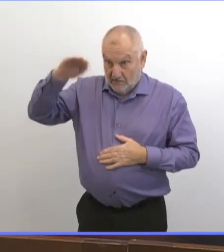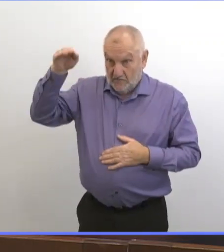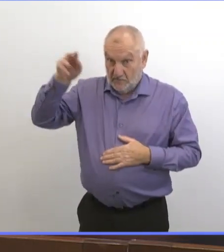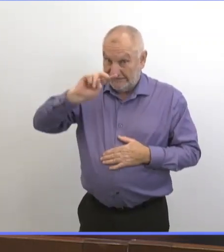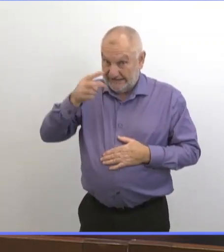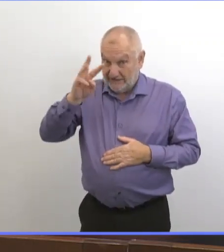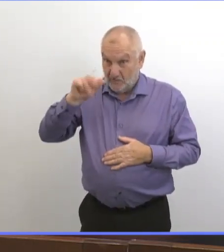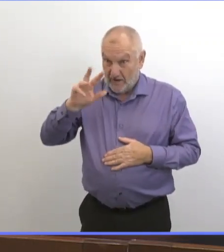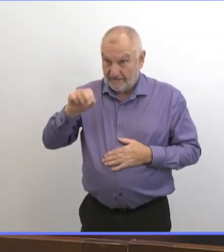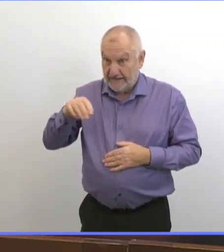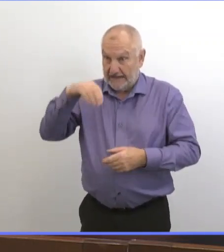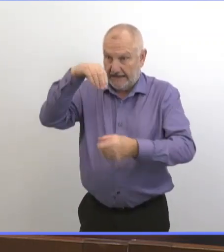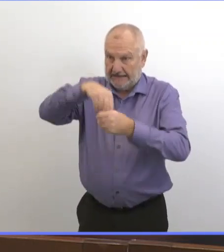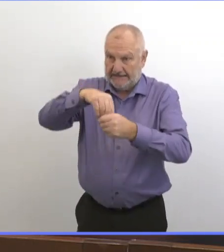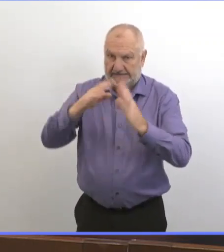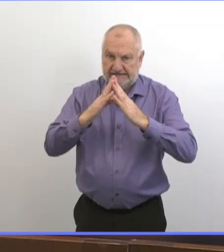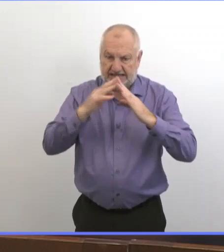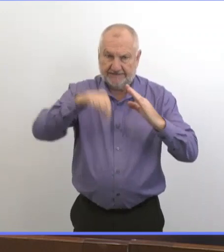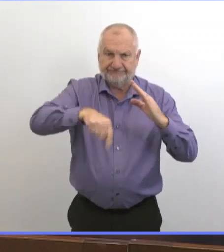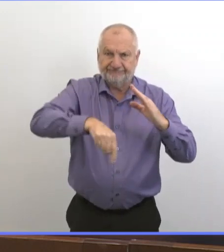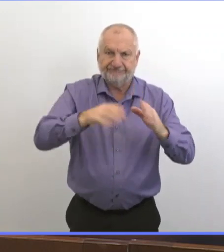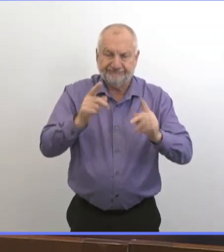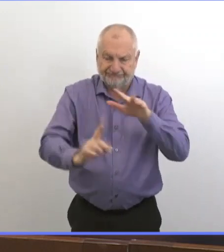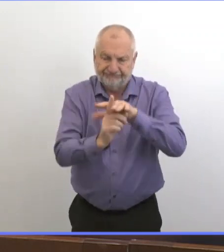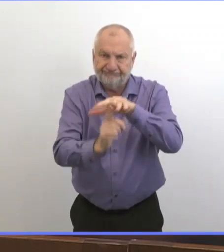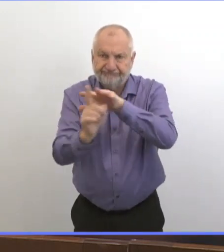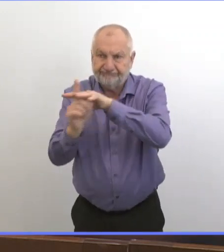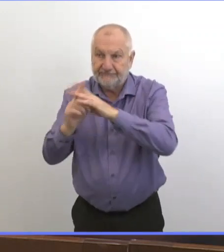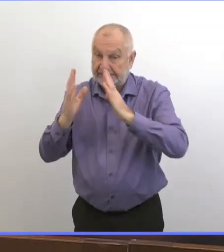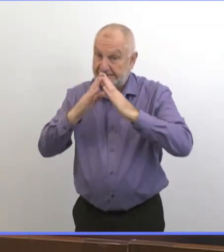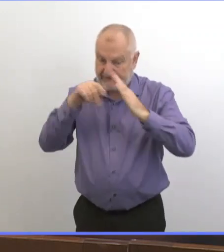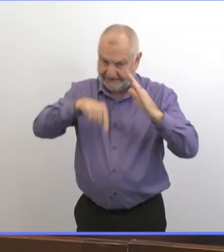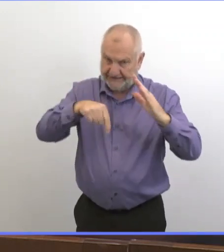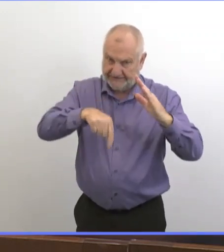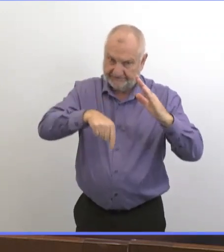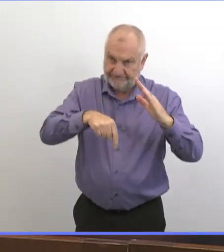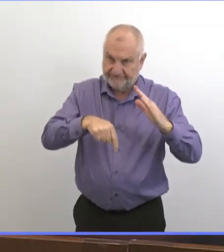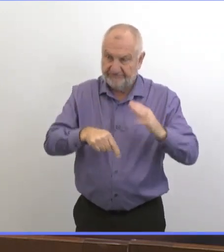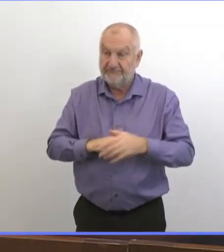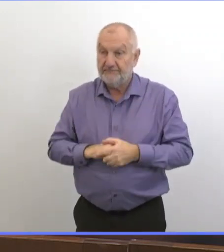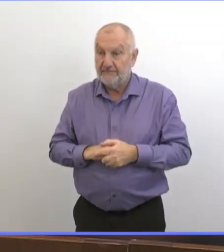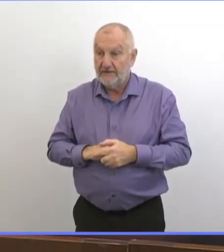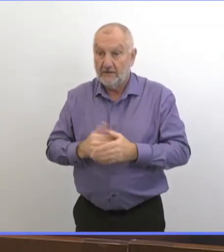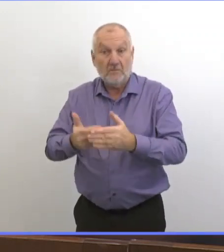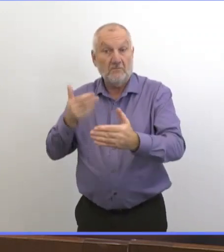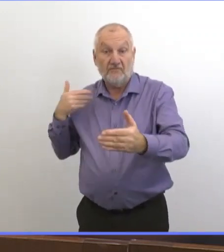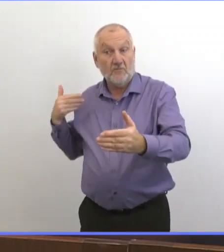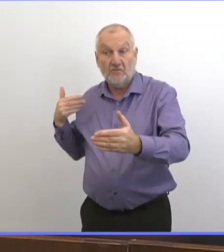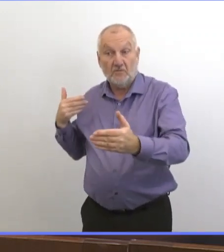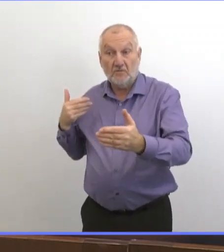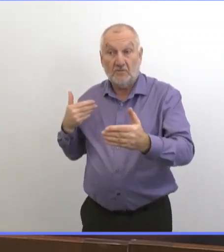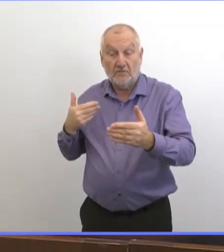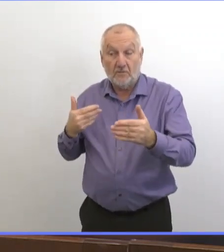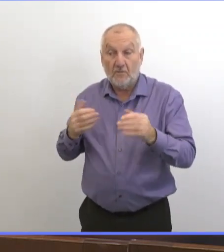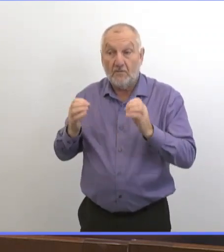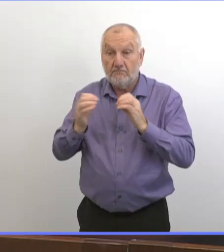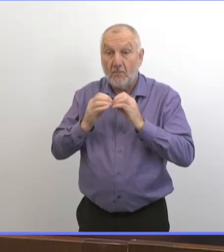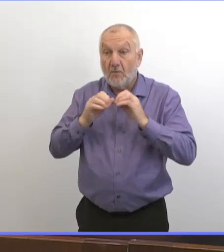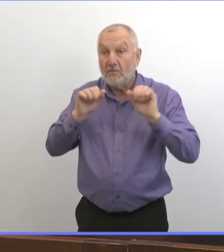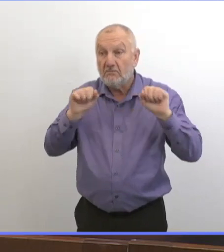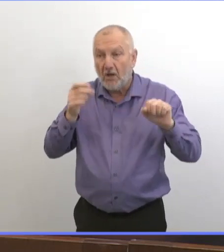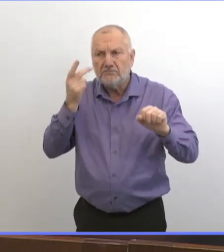vague, c'est surtout de la transmission communautaire dans différents environnements. Au tout début, c'était beaucoup plus prévisible